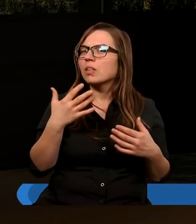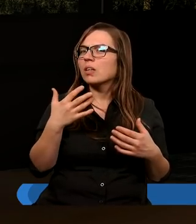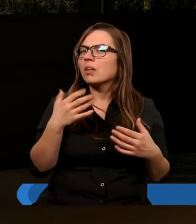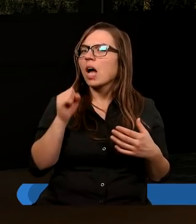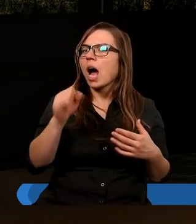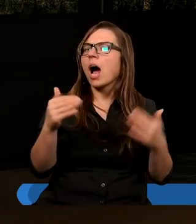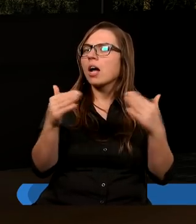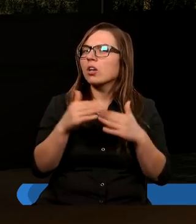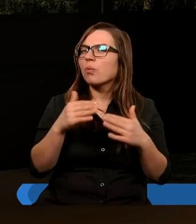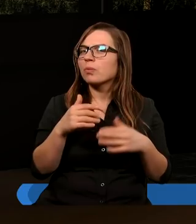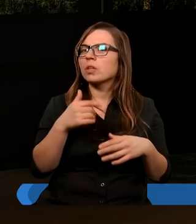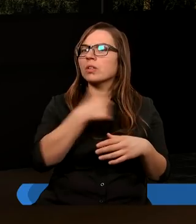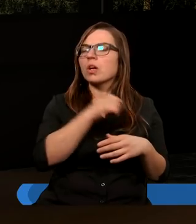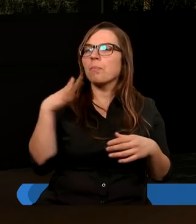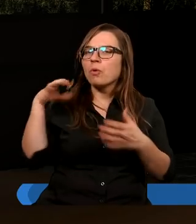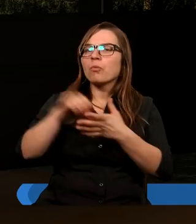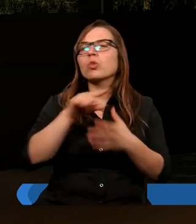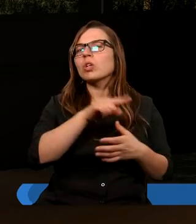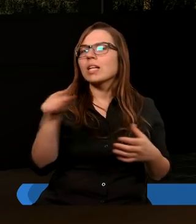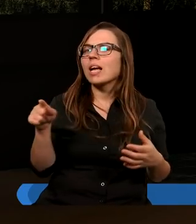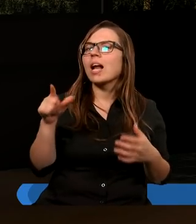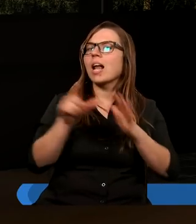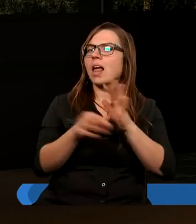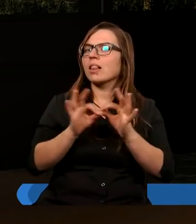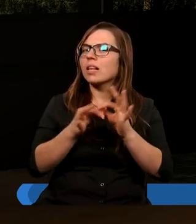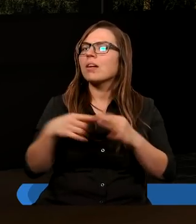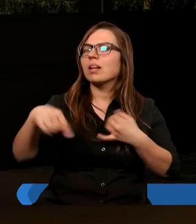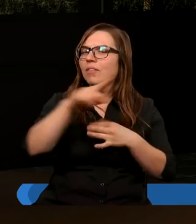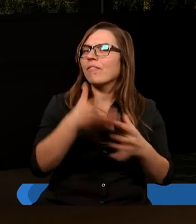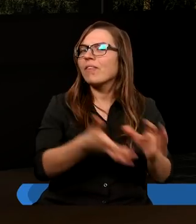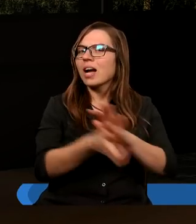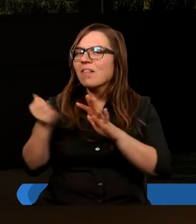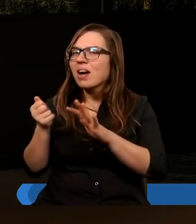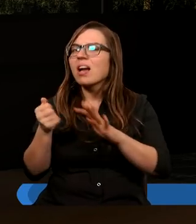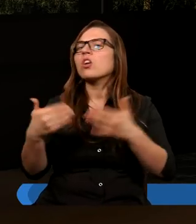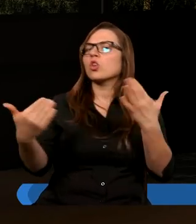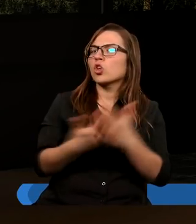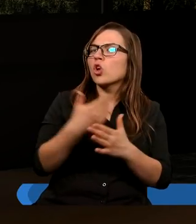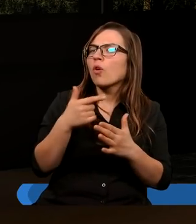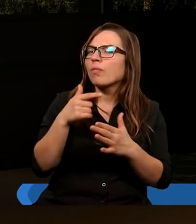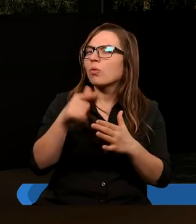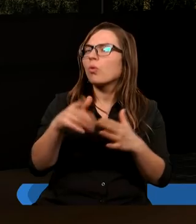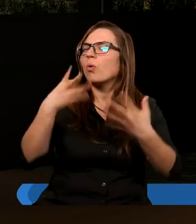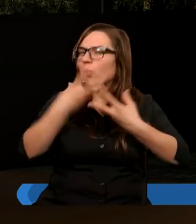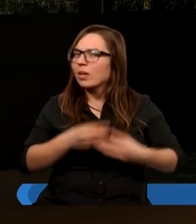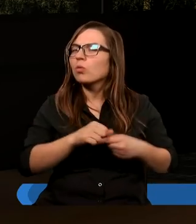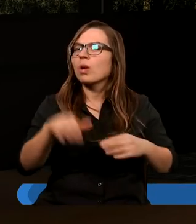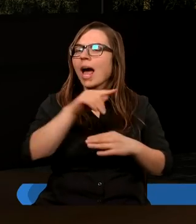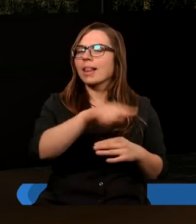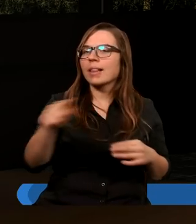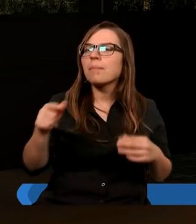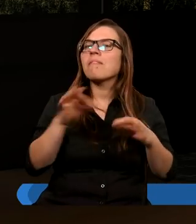a dom judzki wyrwę spośród nich, lecz gdy ich wyrwę, znowu ulutuję się nad nimi,